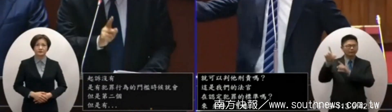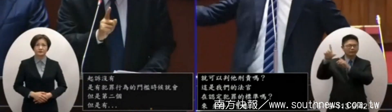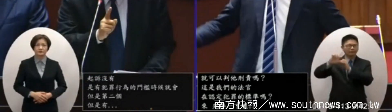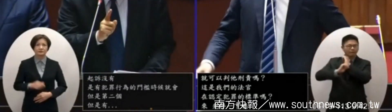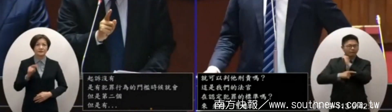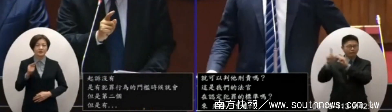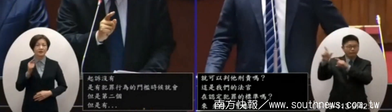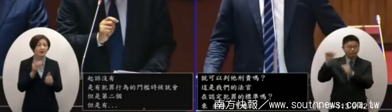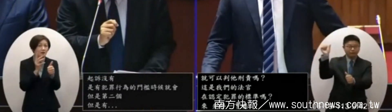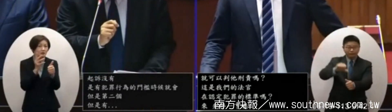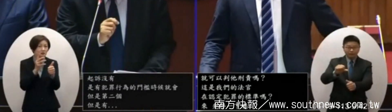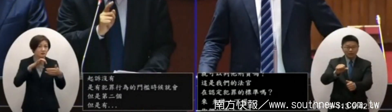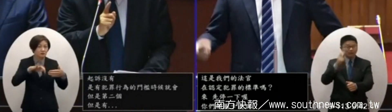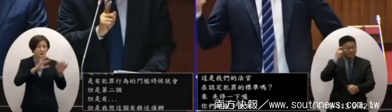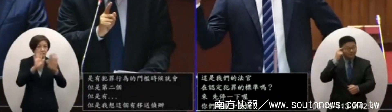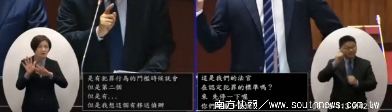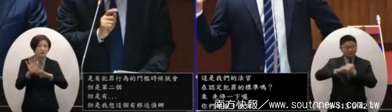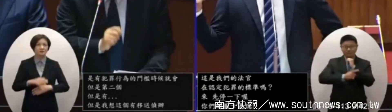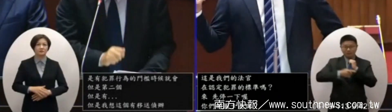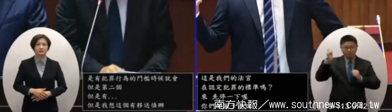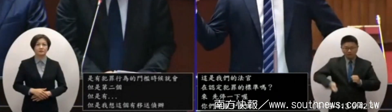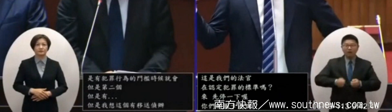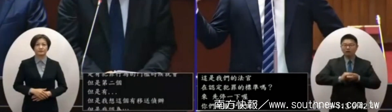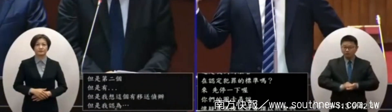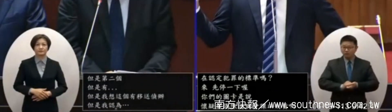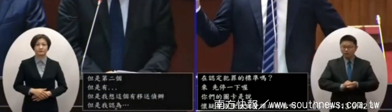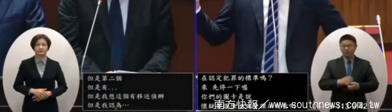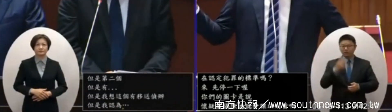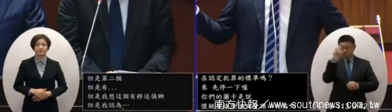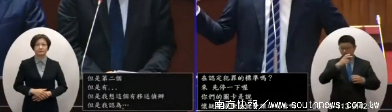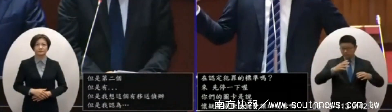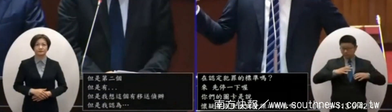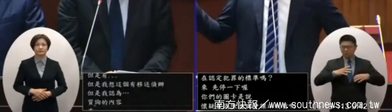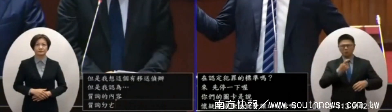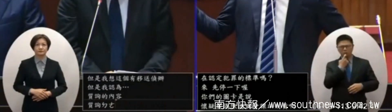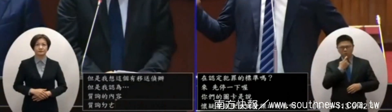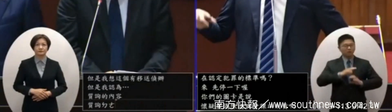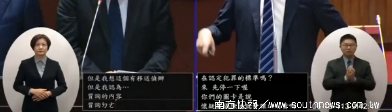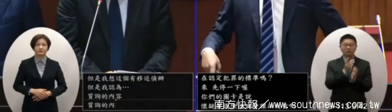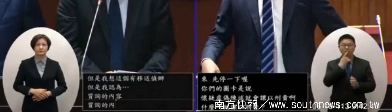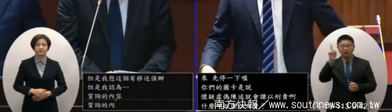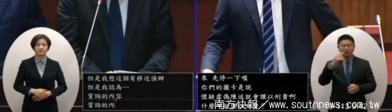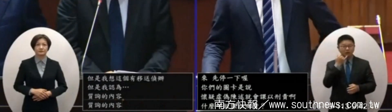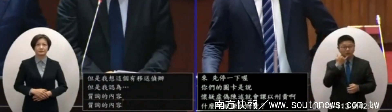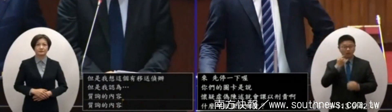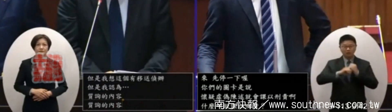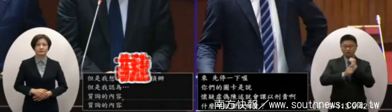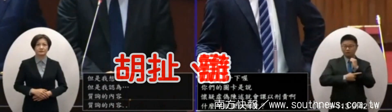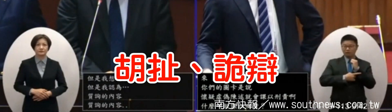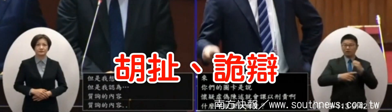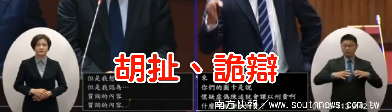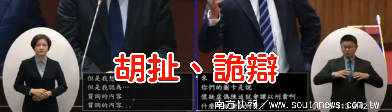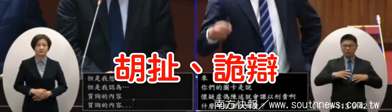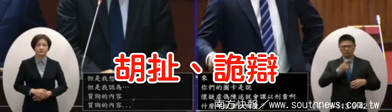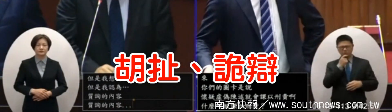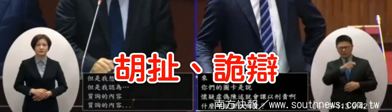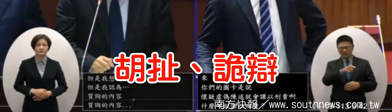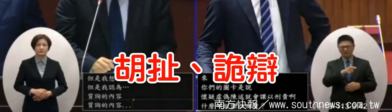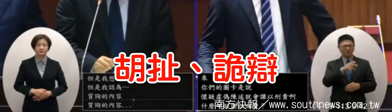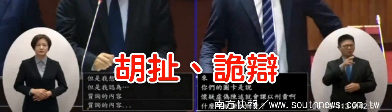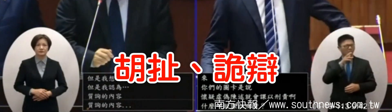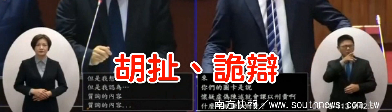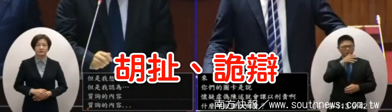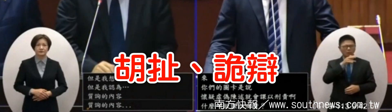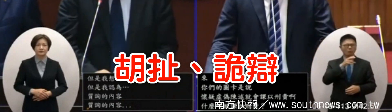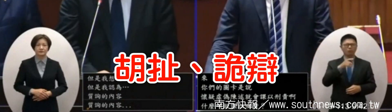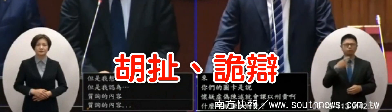那是判刑不確定嘛檢察官會因為懷疑就起訴嗎法官會因為懷疑就判刑確定嗎來